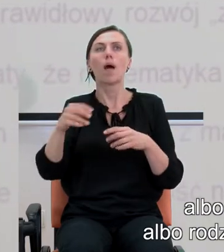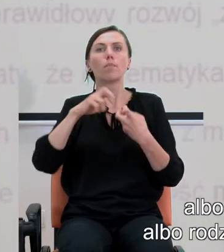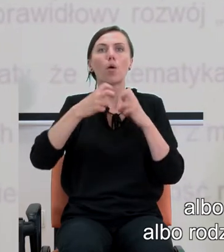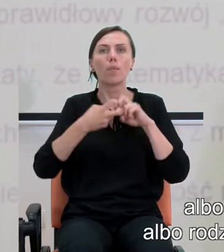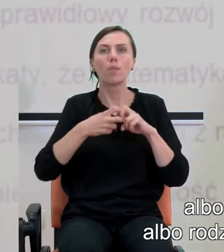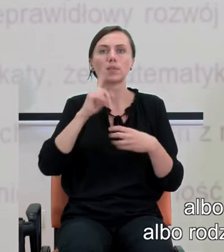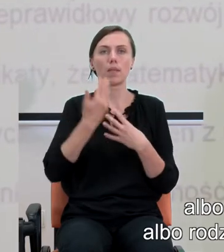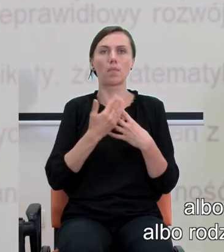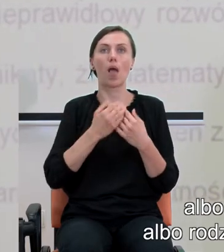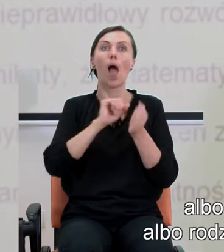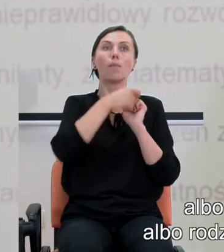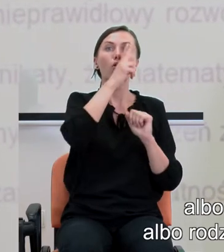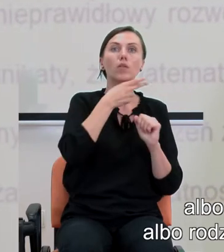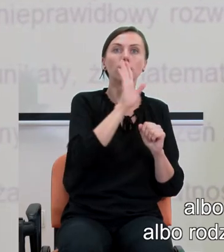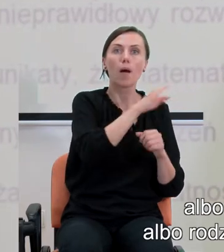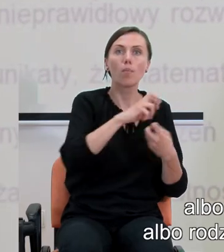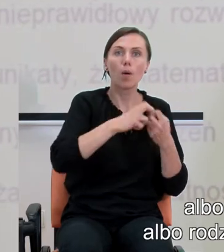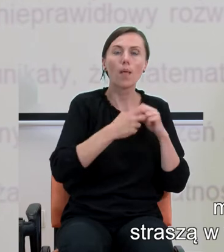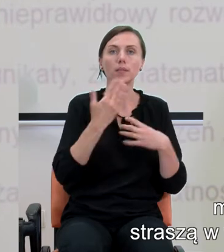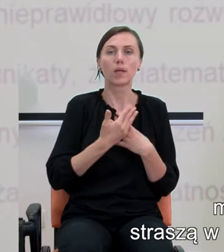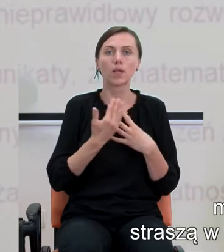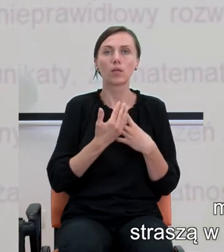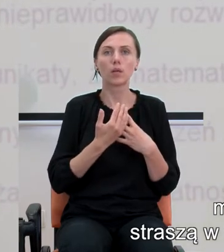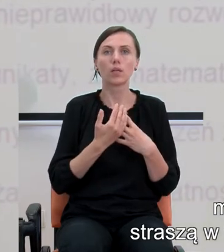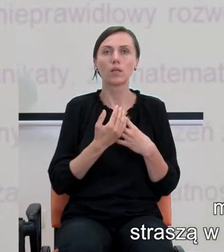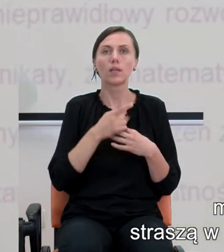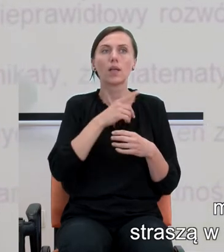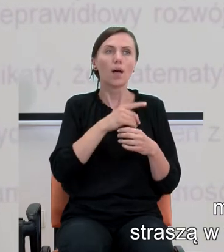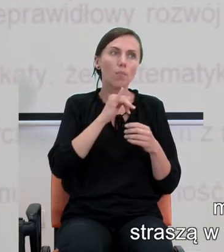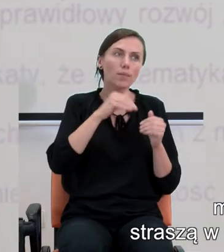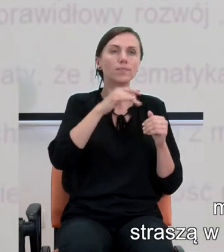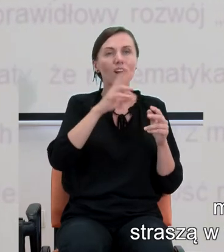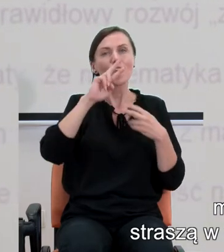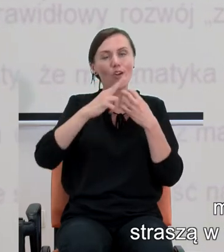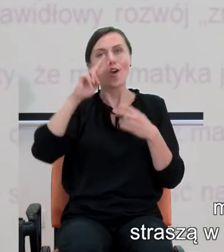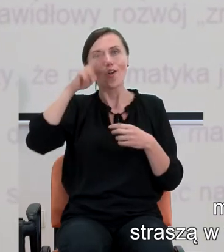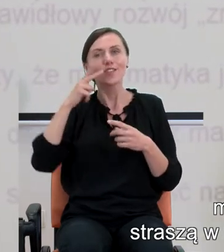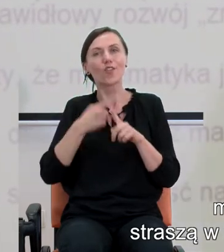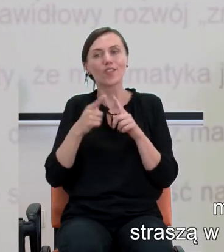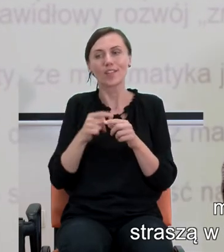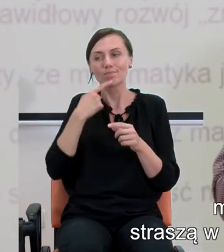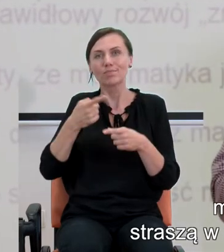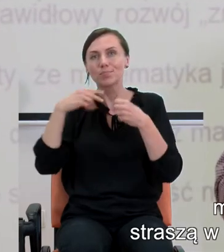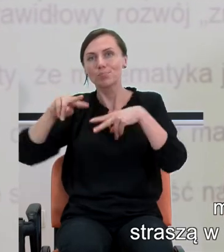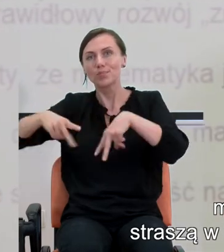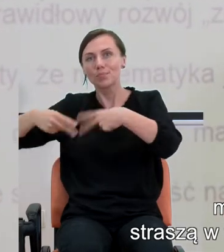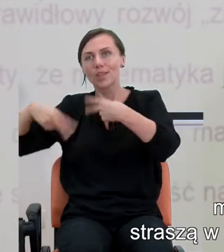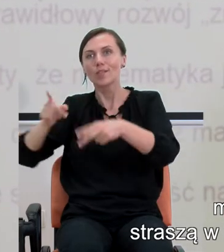rodzice, którzy sami mieli kłopoty z matematyką, no mówiąc krótko, niechcący albo chcący straszą w ten sposób dziecko,